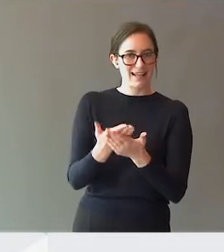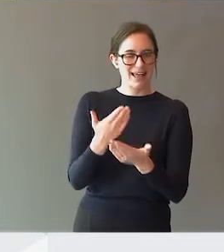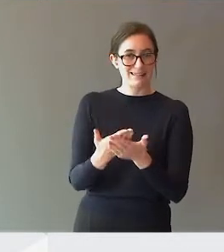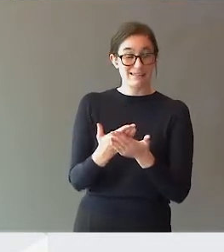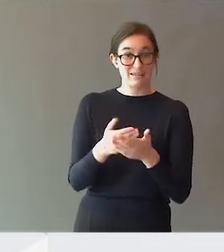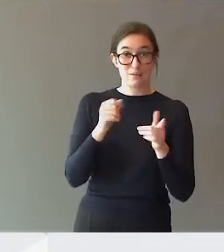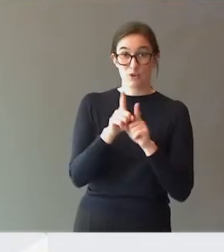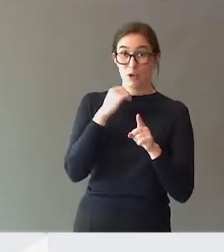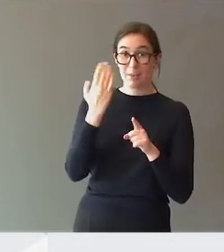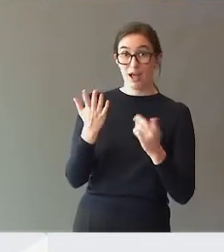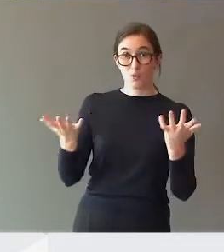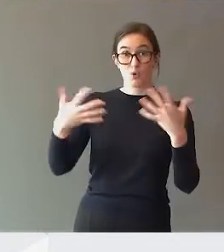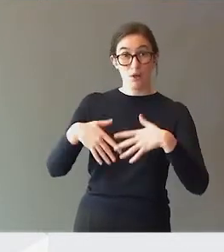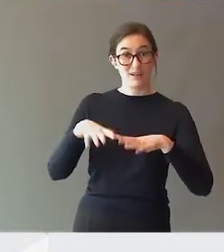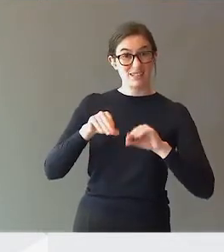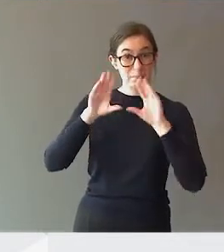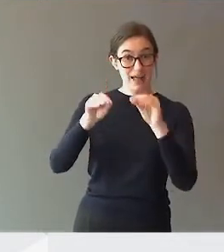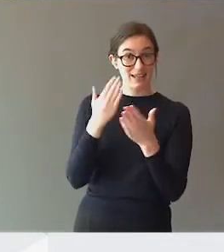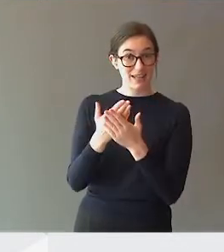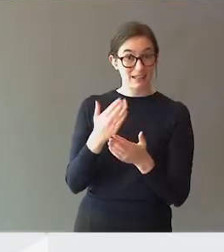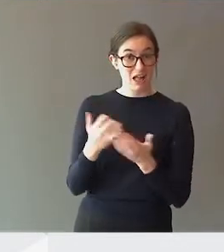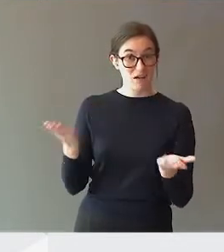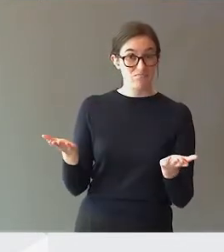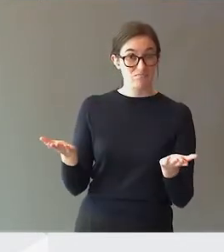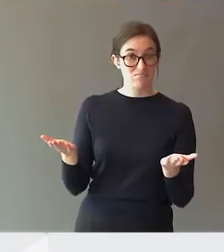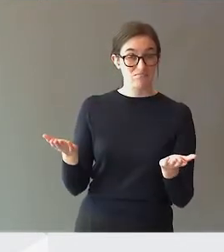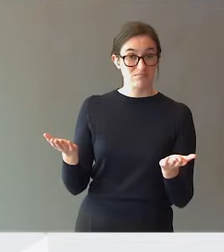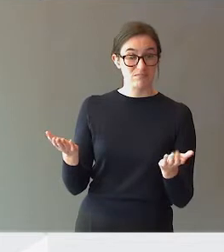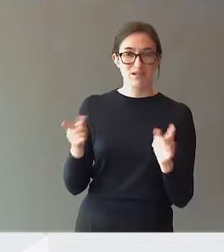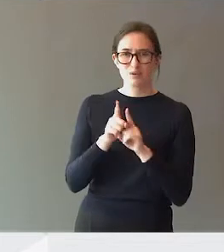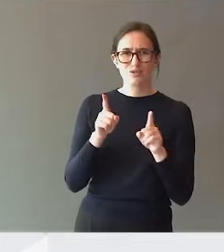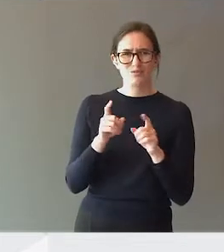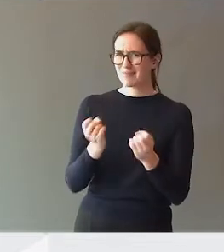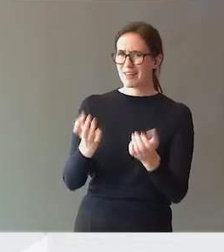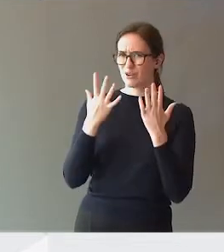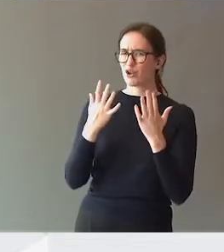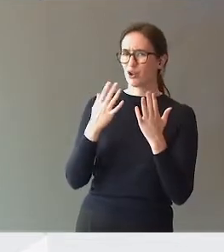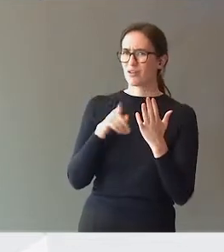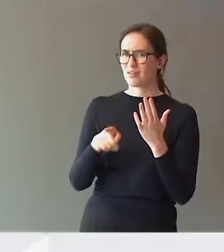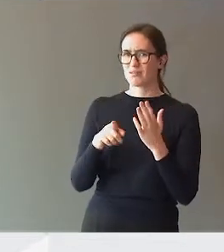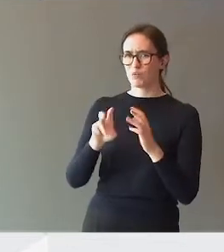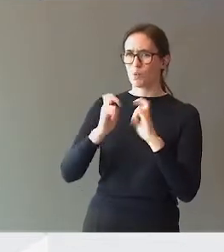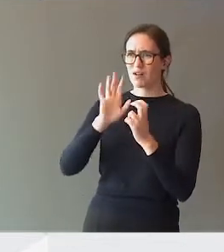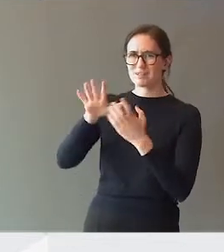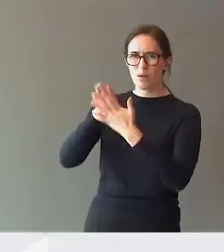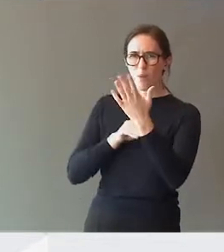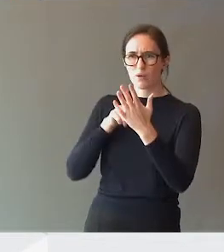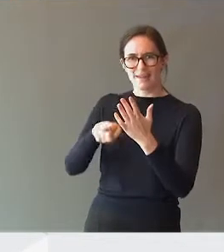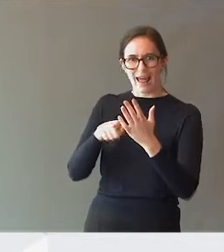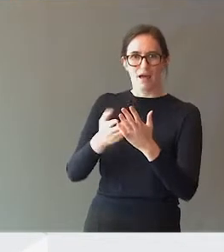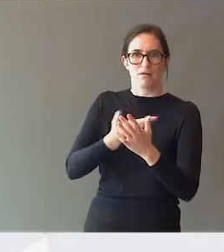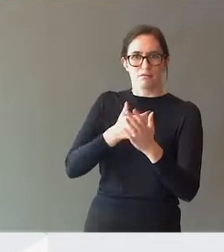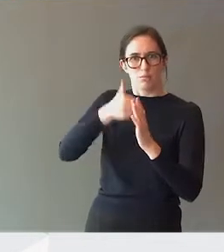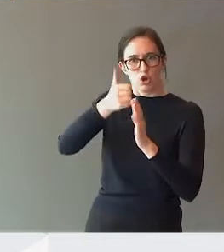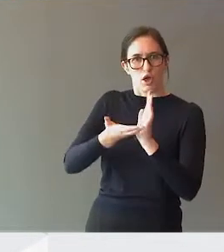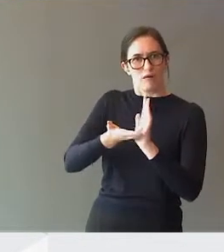automatisk resulterer i en bedre tjeneste? For dette later til å være mantra i denne utvalgsrapporten. Vil noen av dere kommentere på